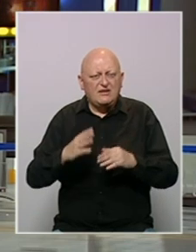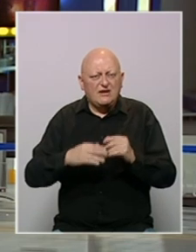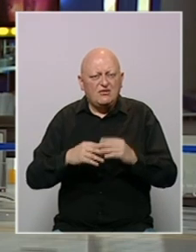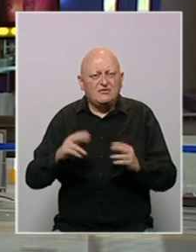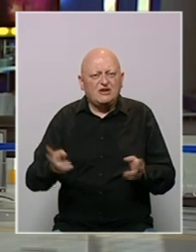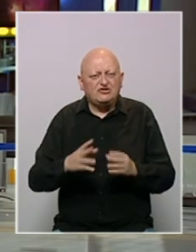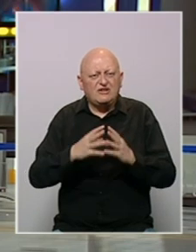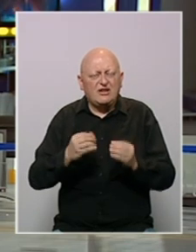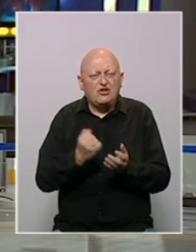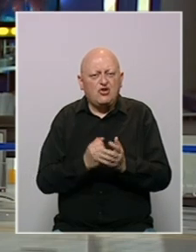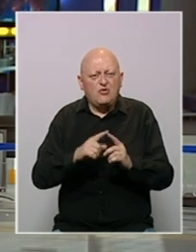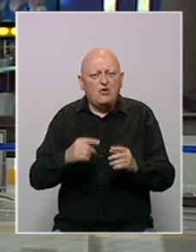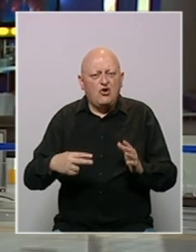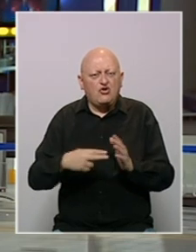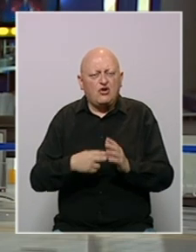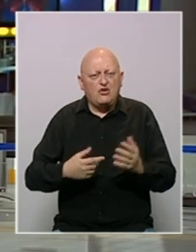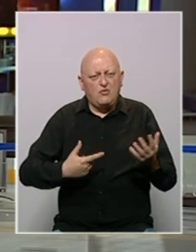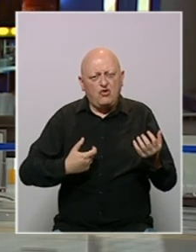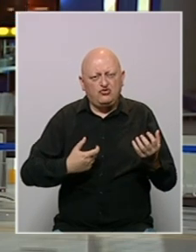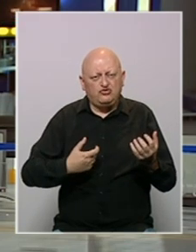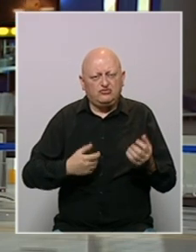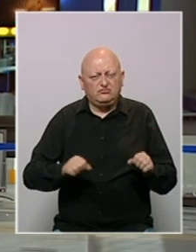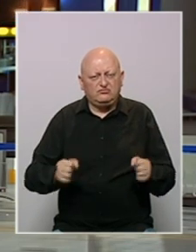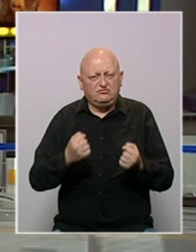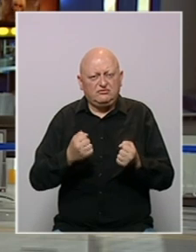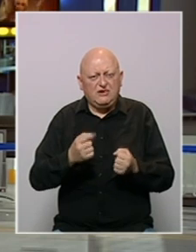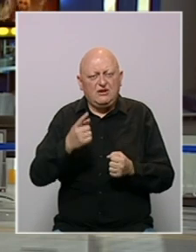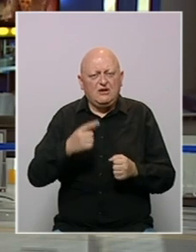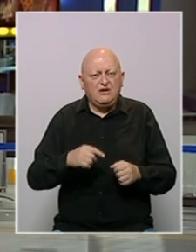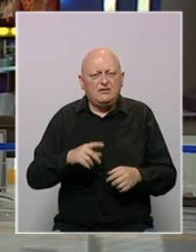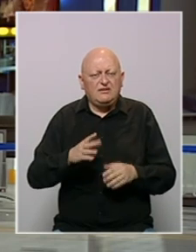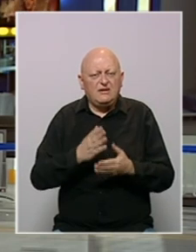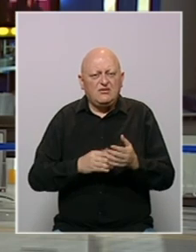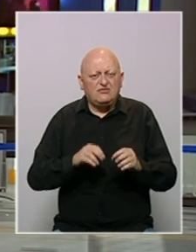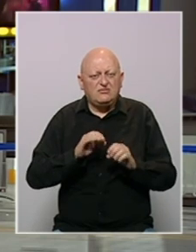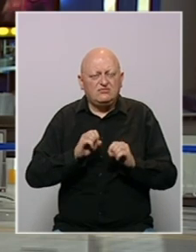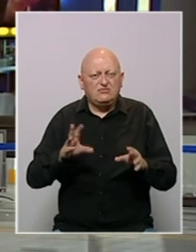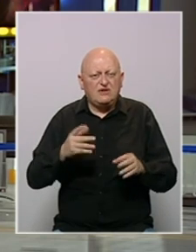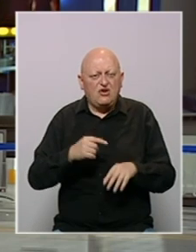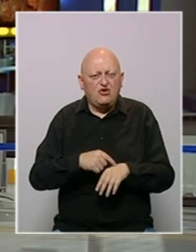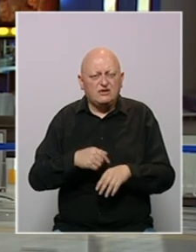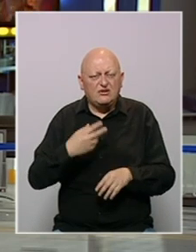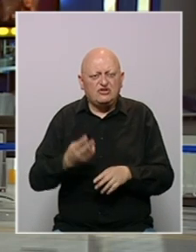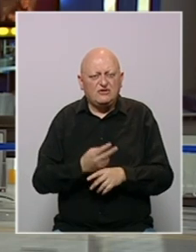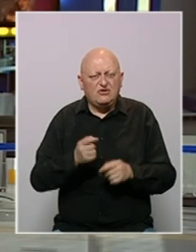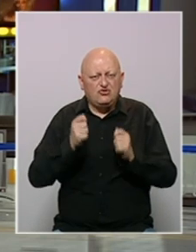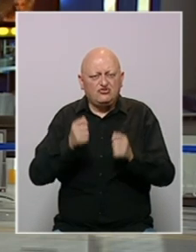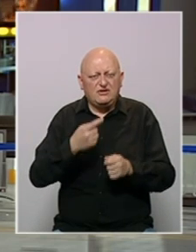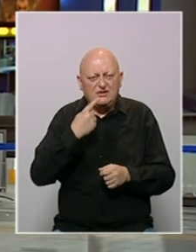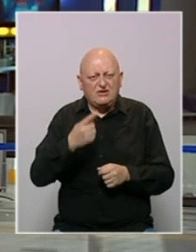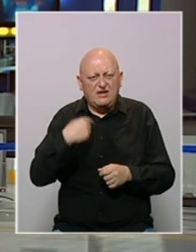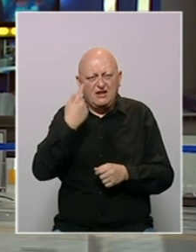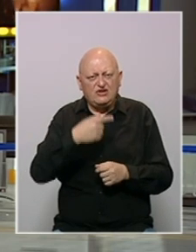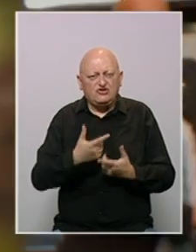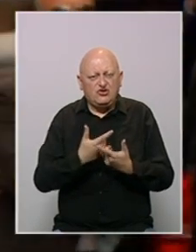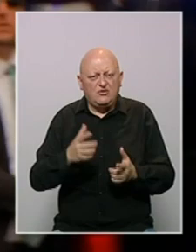materijalom traženi i tajni dokumenti o nuklearnom oružju. Dijelovi izvještaja uslijedili su nekoliko satin nakon što je državni tužilac